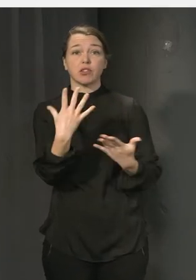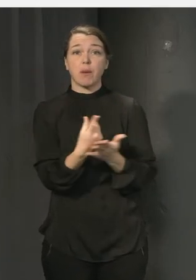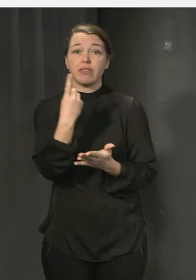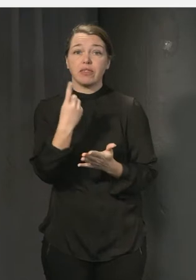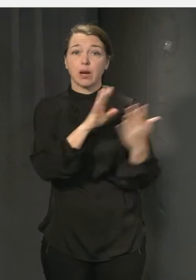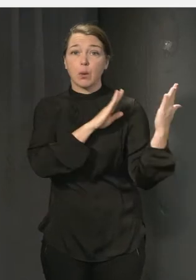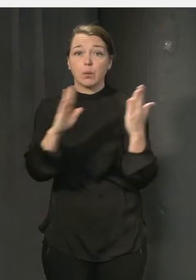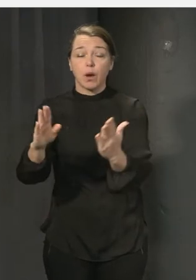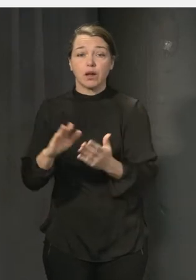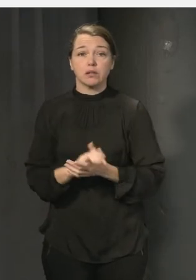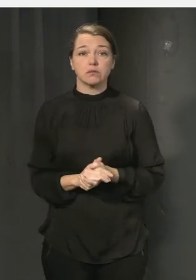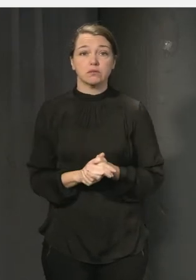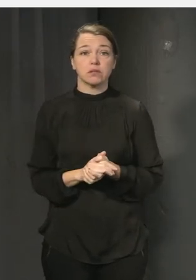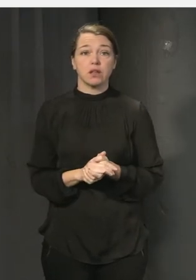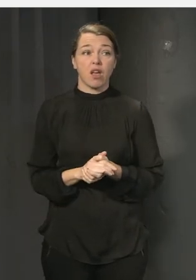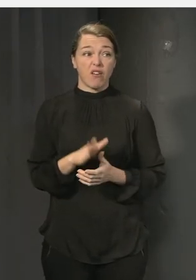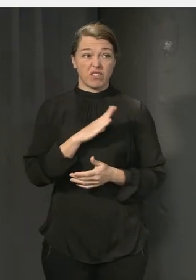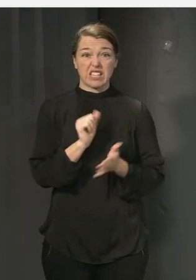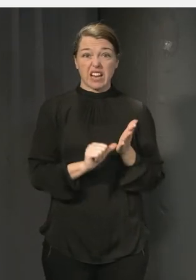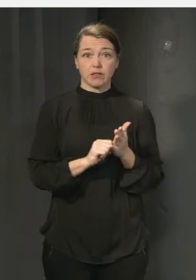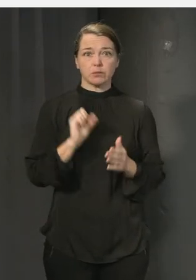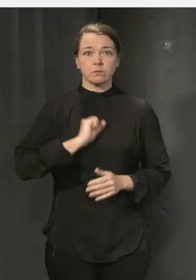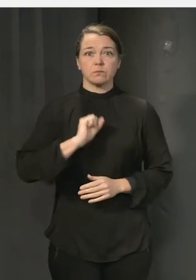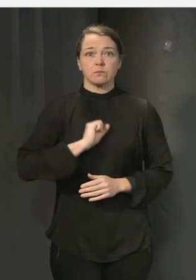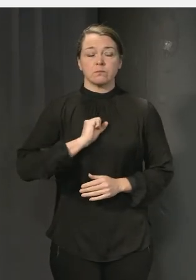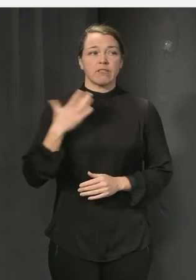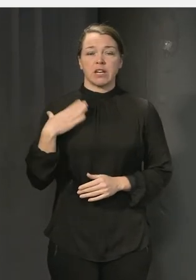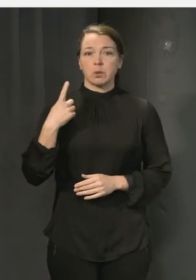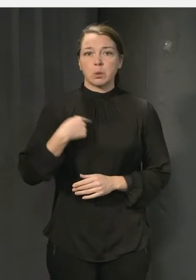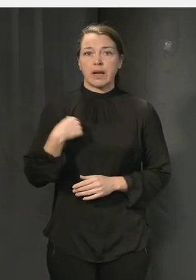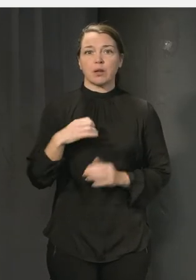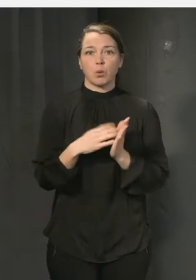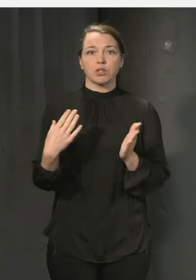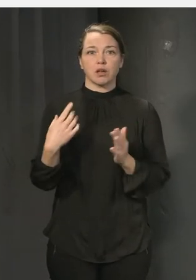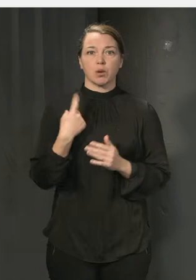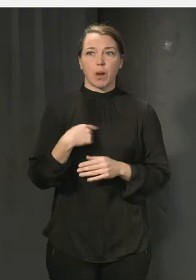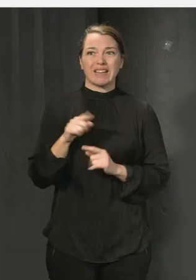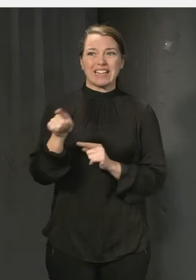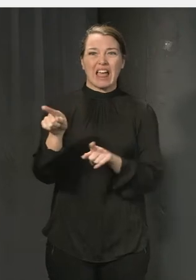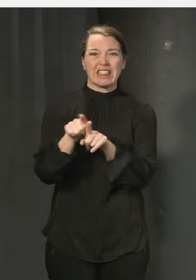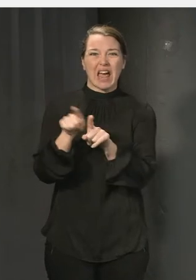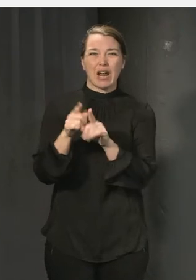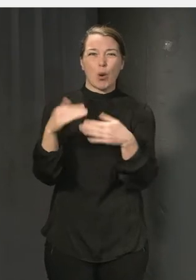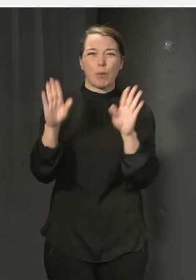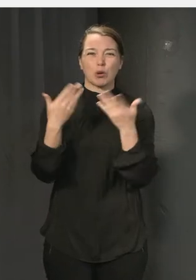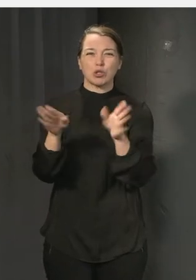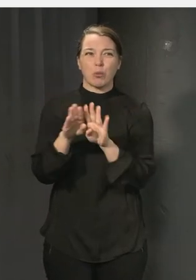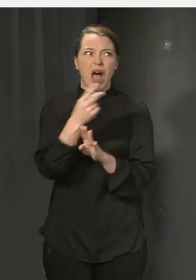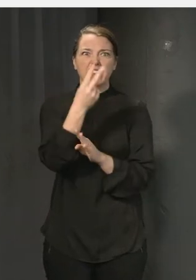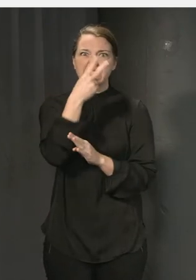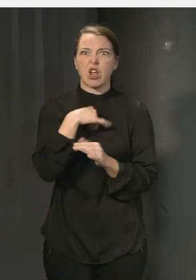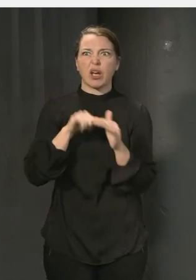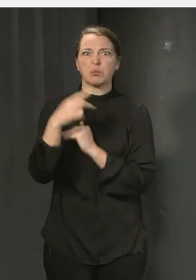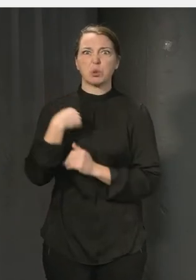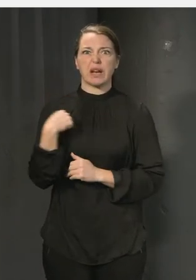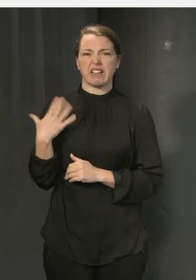som att en del håller sig från att gå på toaletten för toaletterna ligger så nära anslutning till uppehållsrummet så då ser alla att